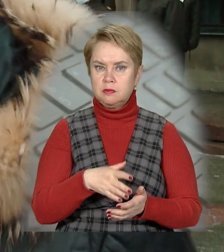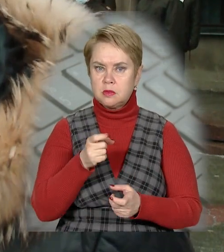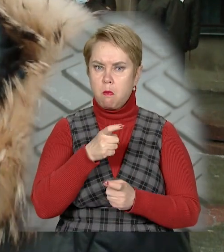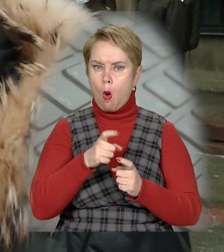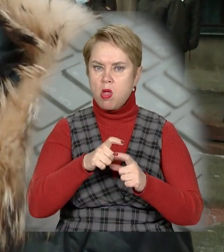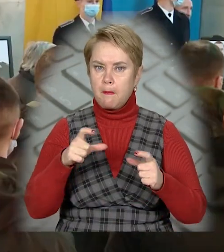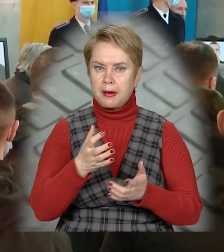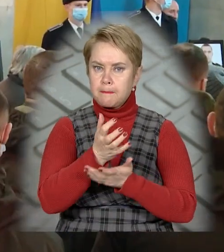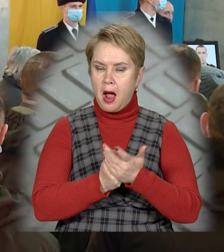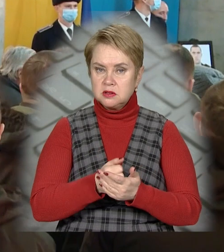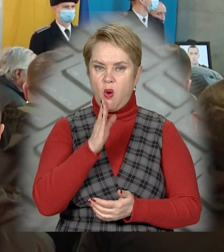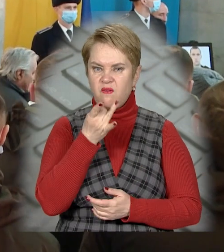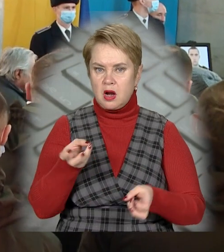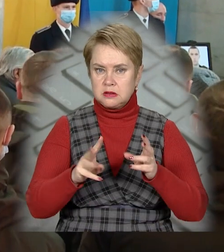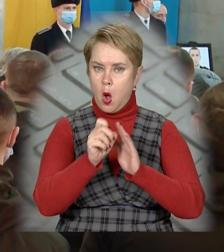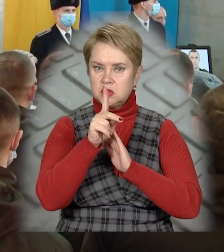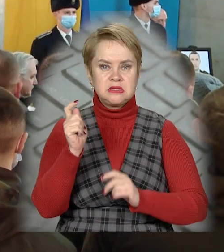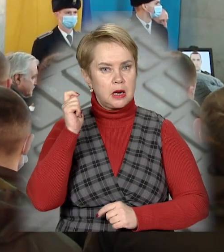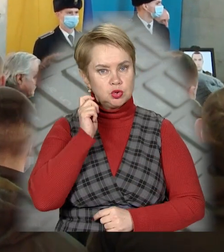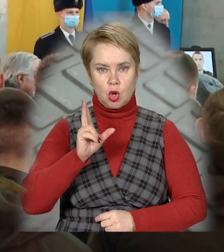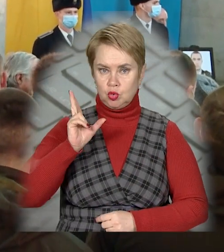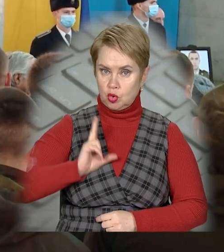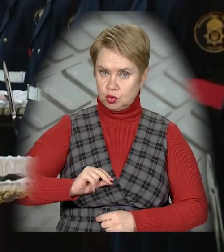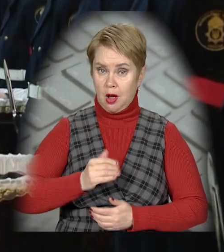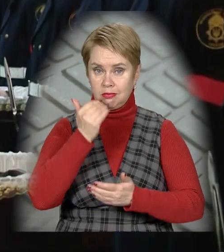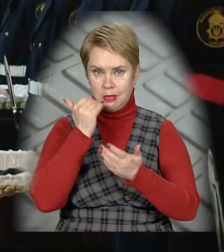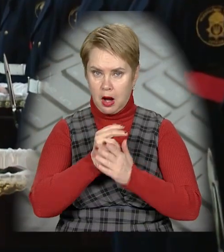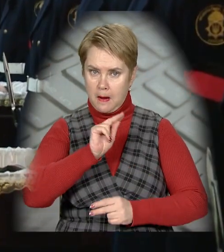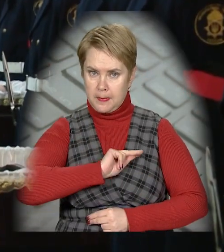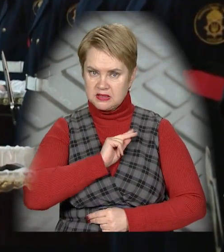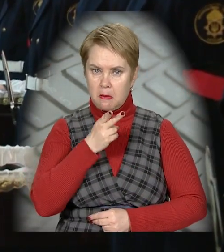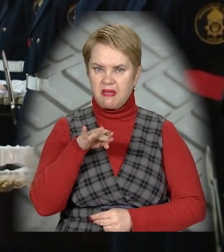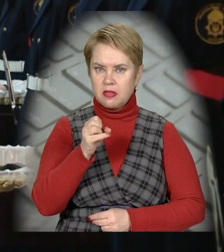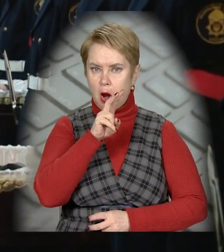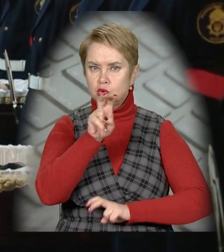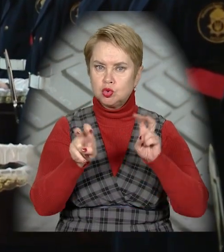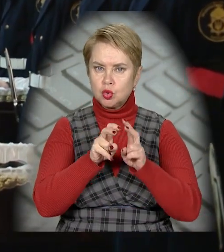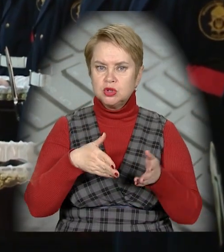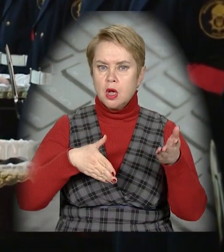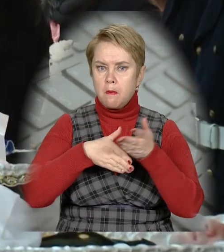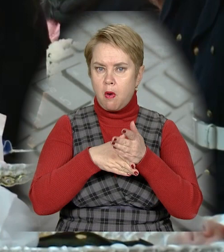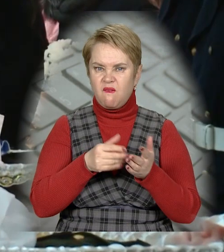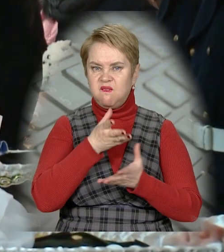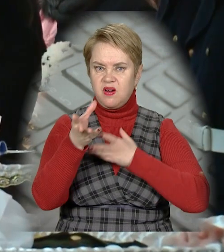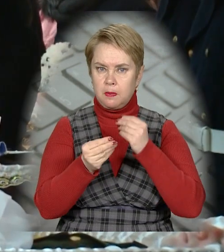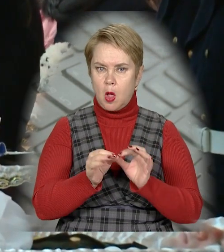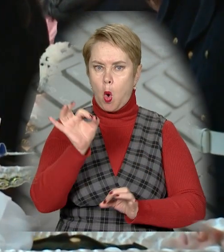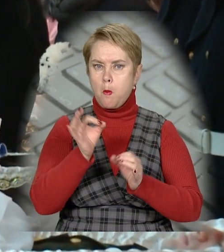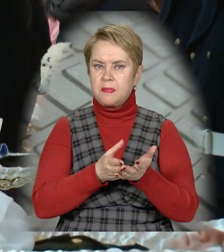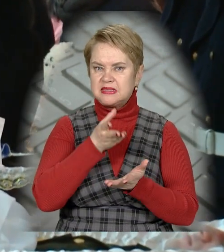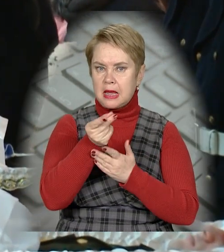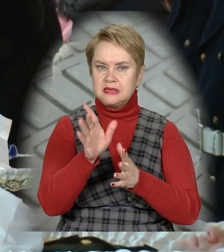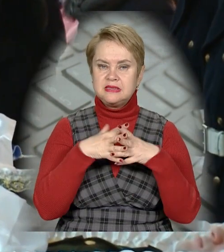У Віри залишилася 11-річна дочка. Наразі працівники Південмашу шукають способи виплатити